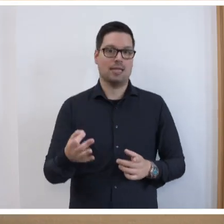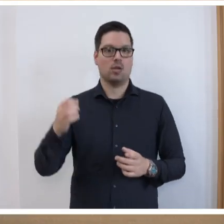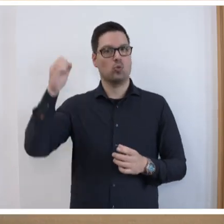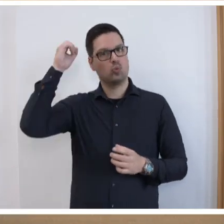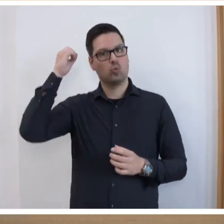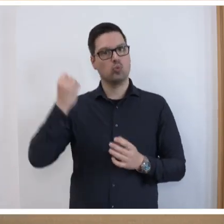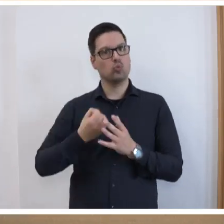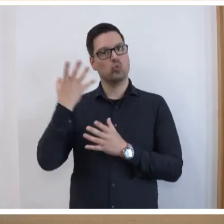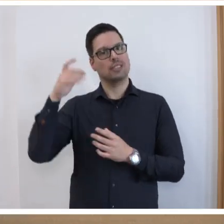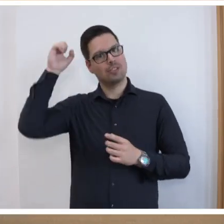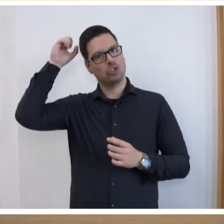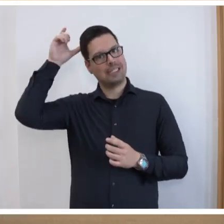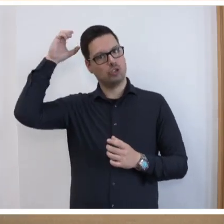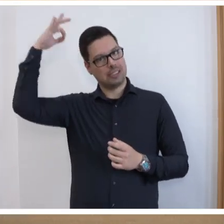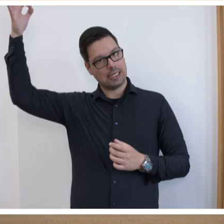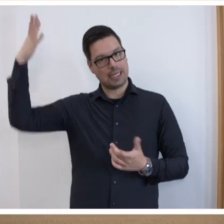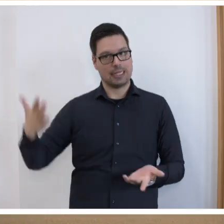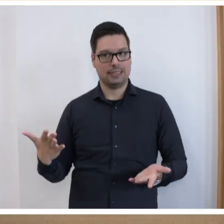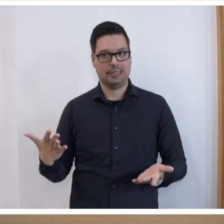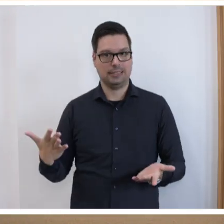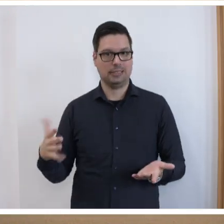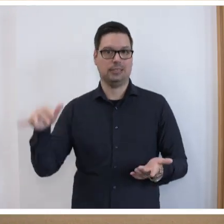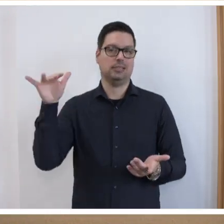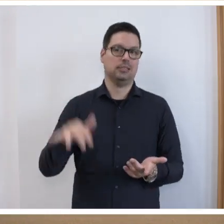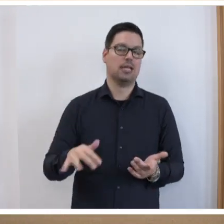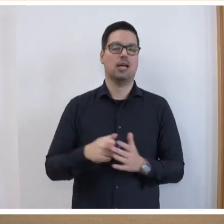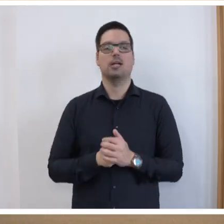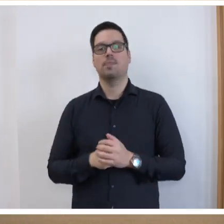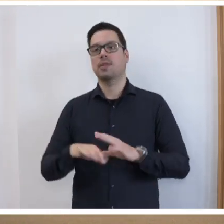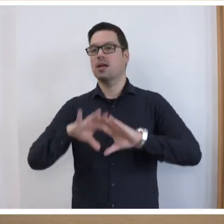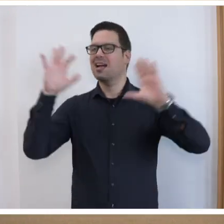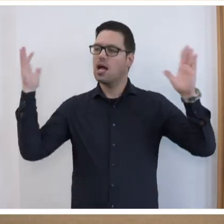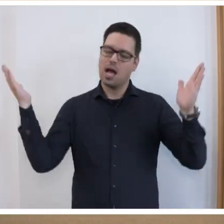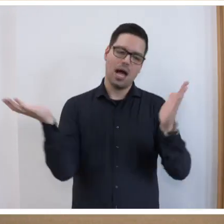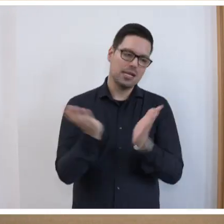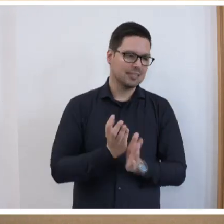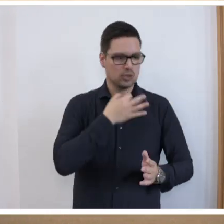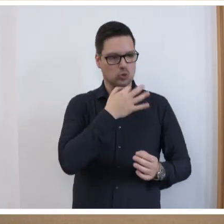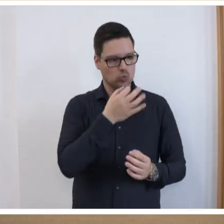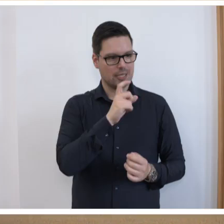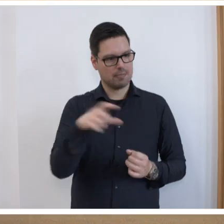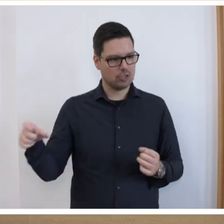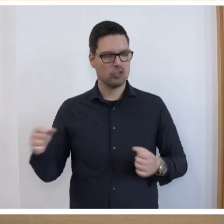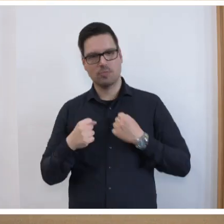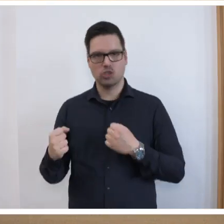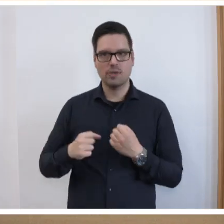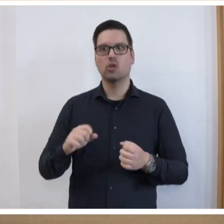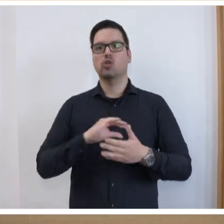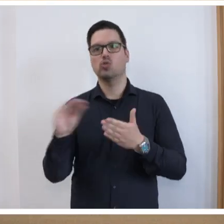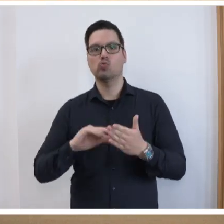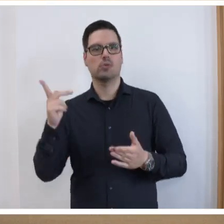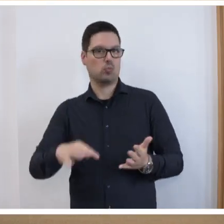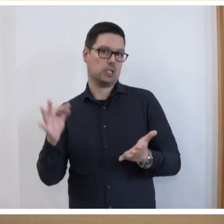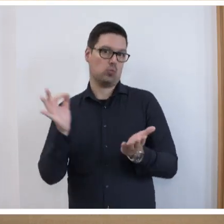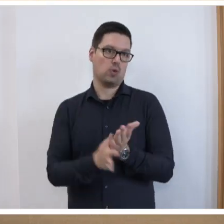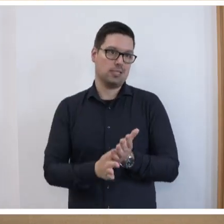Intelligenz sind in unsere Klassenzimmer eingekehrt. All das beschäftigt junge Menschen. Schule muss der Ort sein,